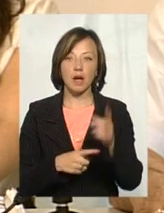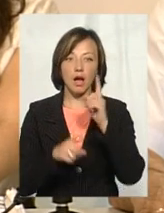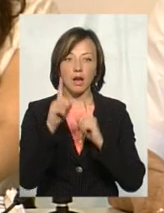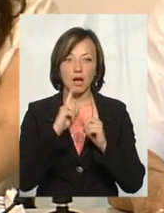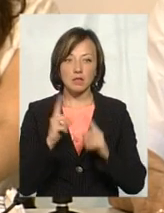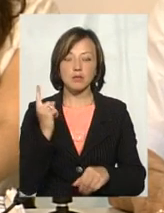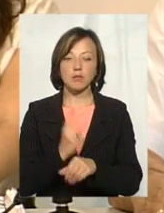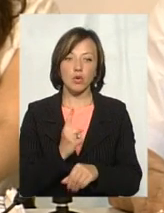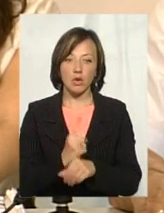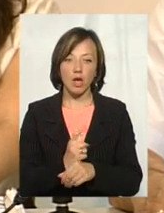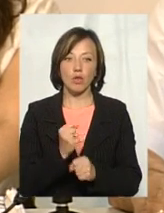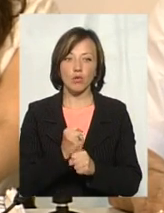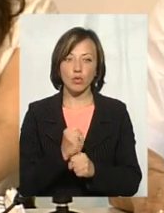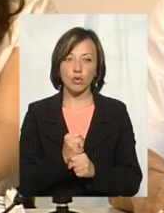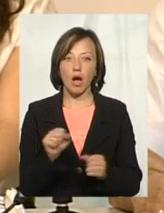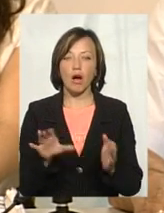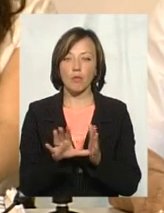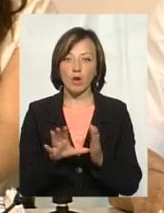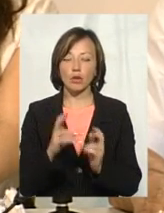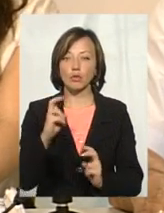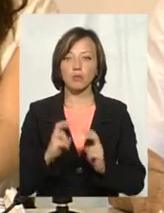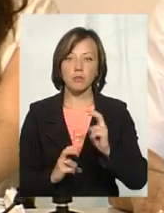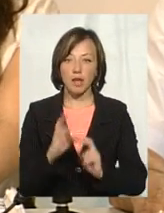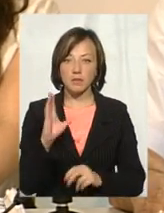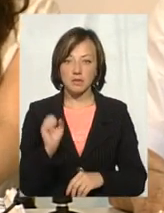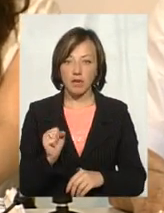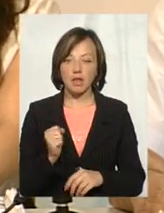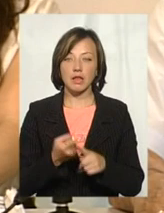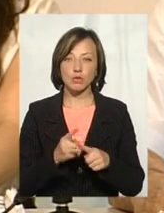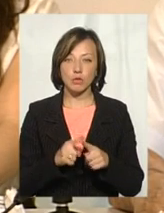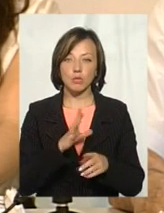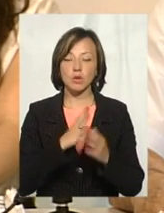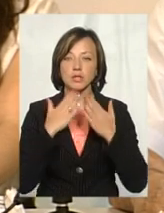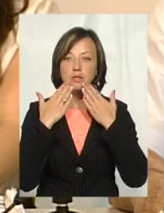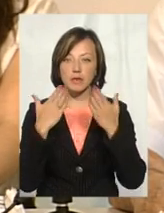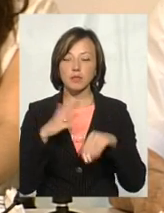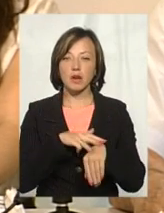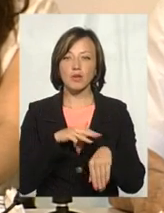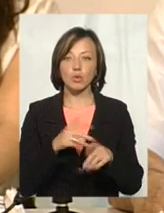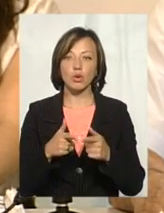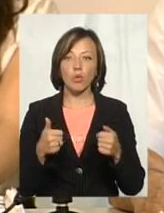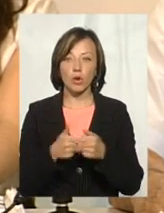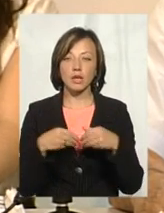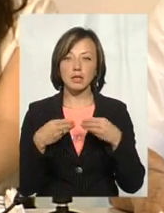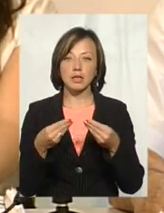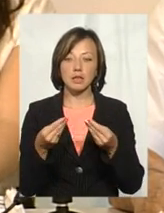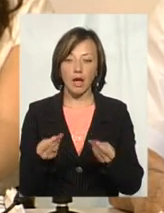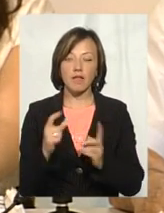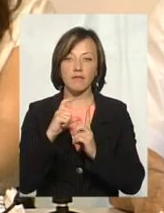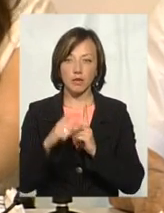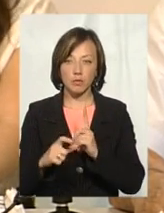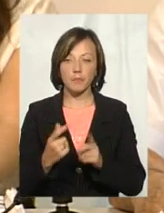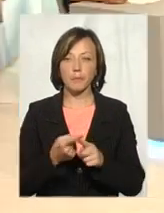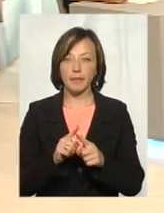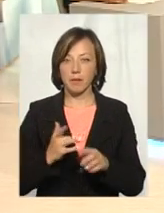роботу акумуляторного підприємства. На що було звернуто до правоохорони органів, які дали відповідну відповідь.